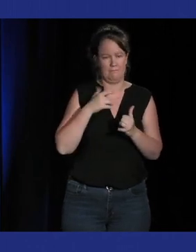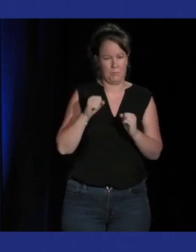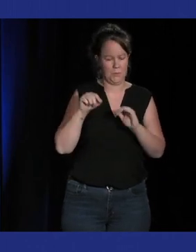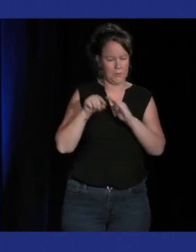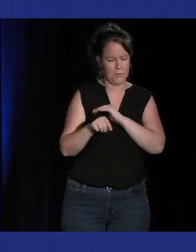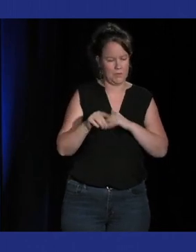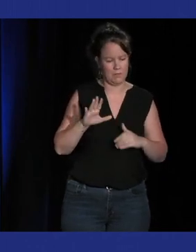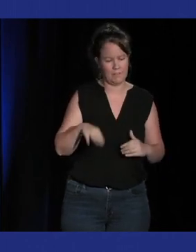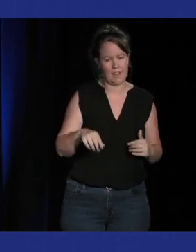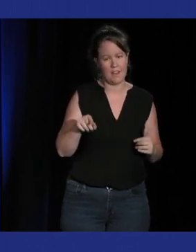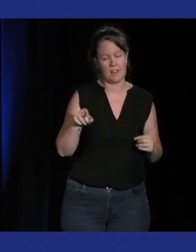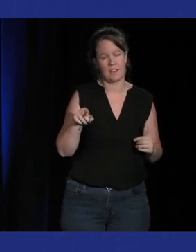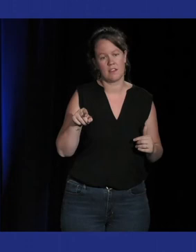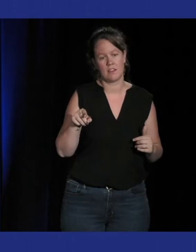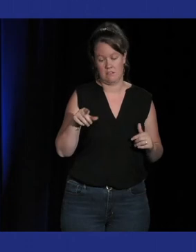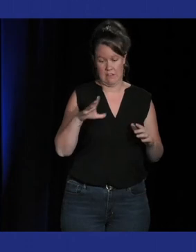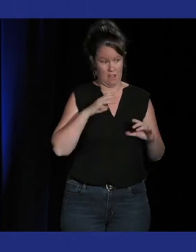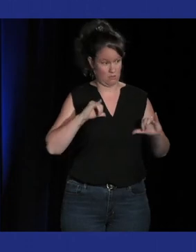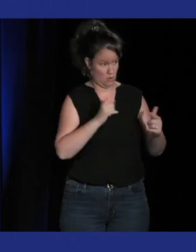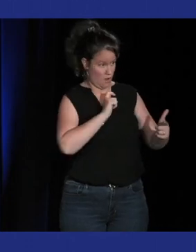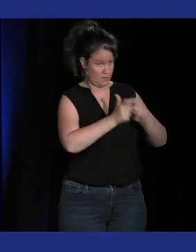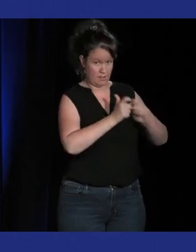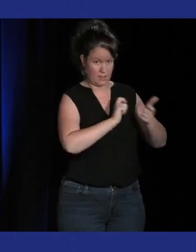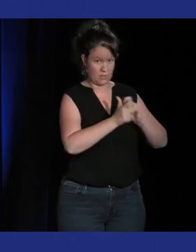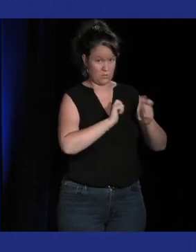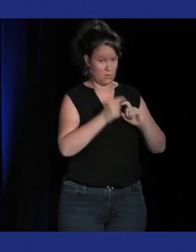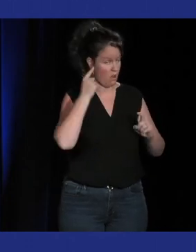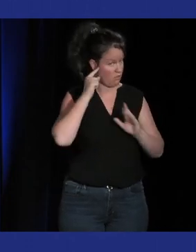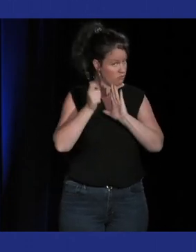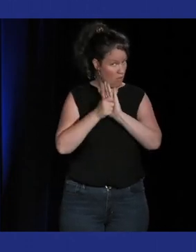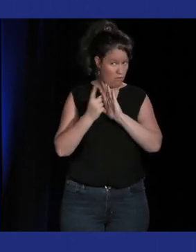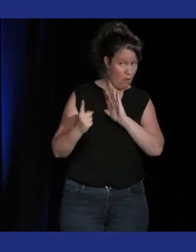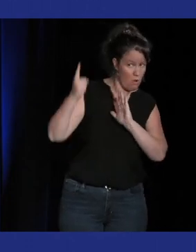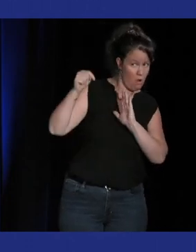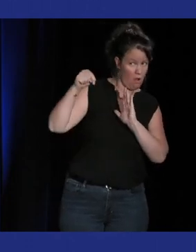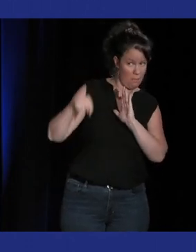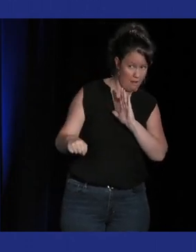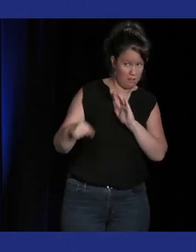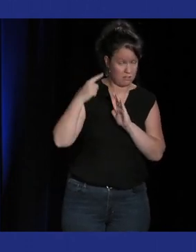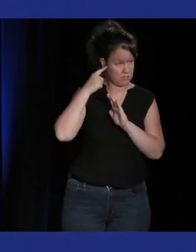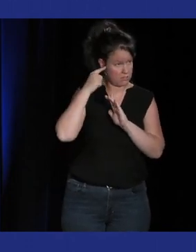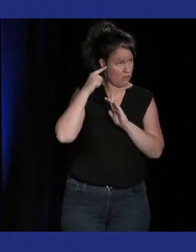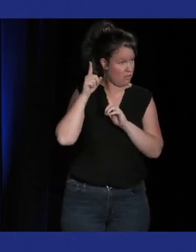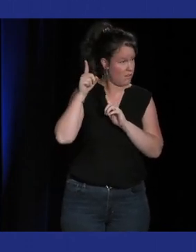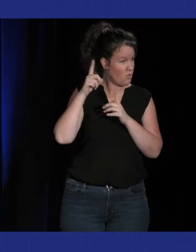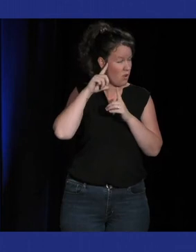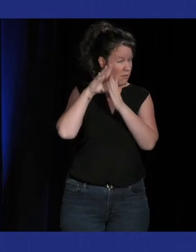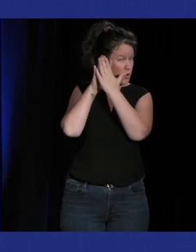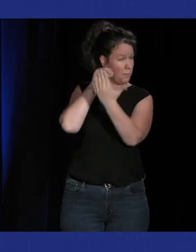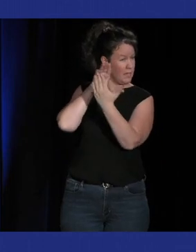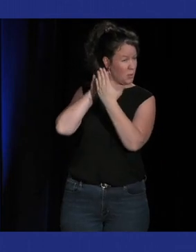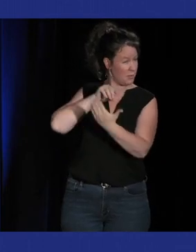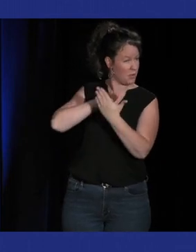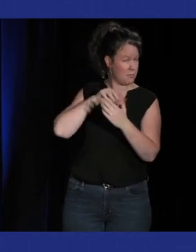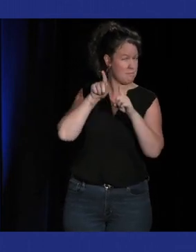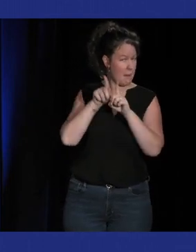le principe du gameplay se base sur reproduire des hauteurs de notes et justement ce qui est fun dans le jeu c'est pas l'exactitude là où la majorité des jeux musicaux d